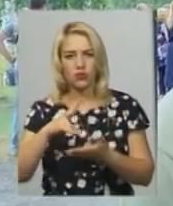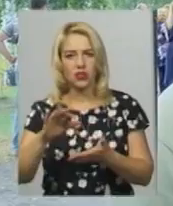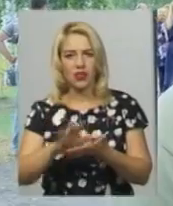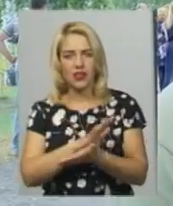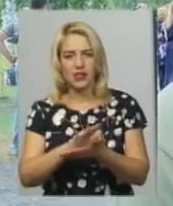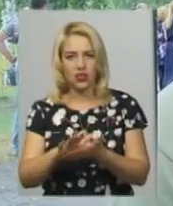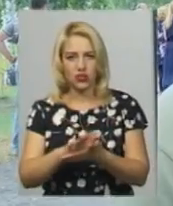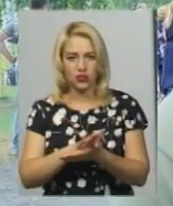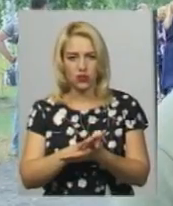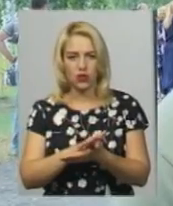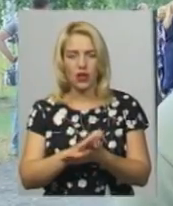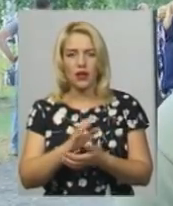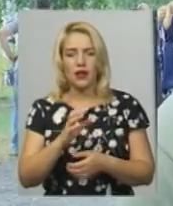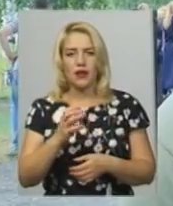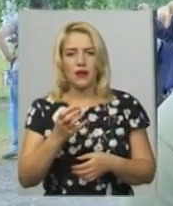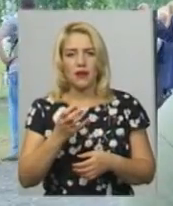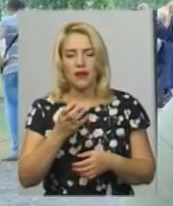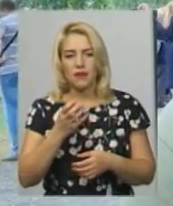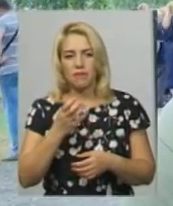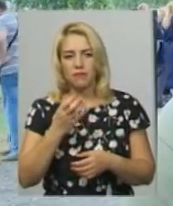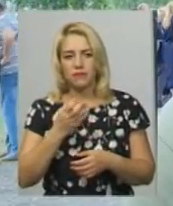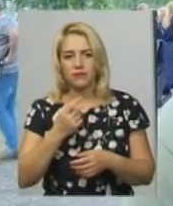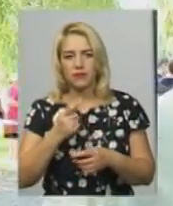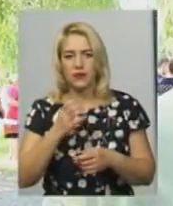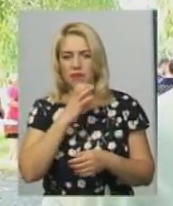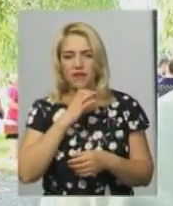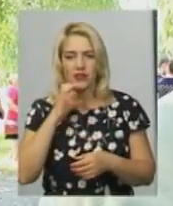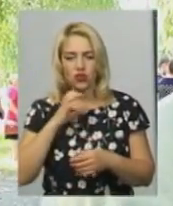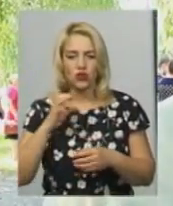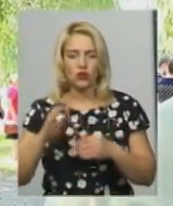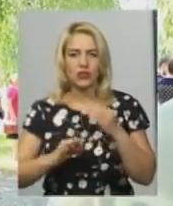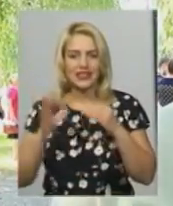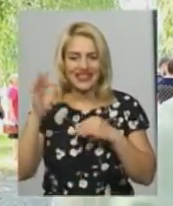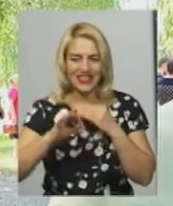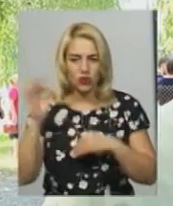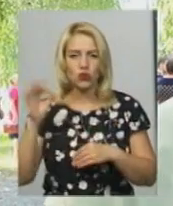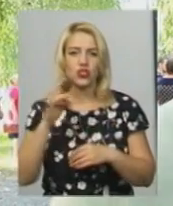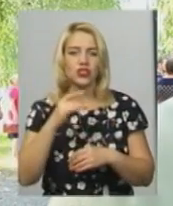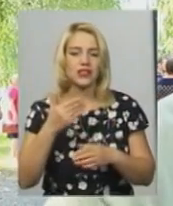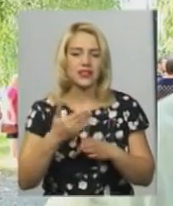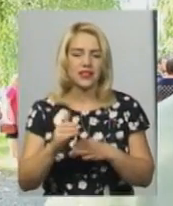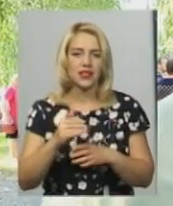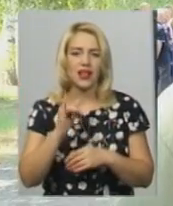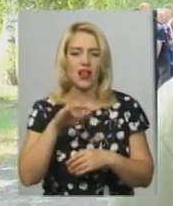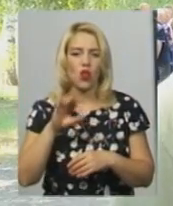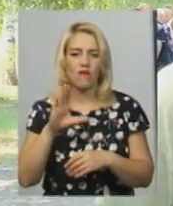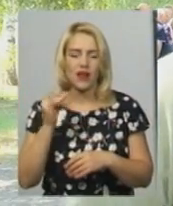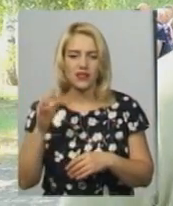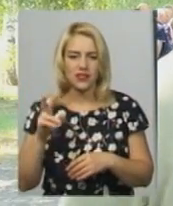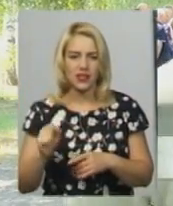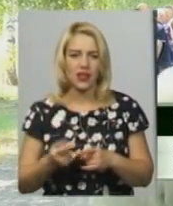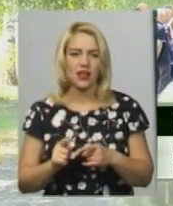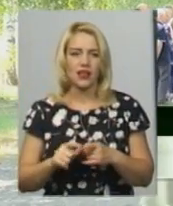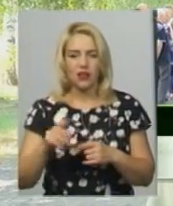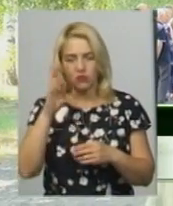північно-східної частини Іловайська. Ми добігли до міської конкому, там парапет зістрібнули і він на повний